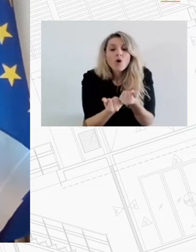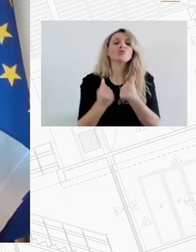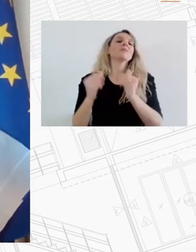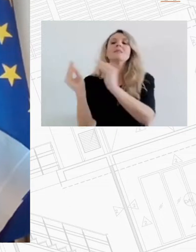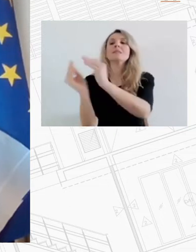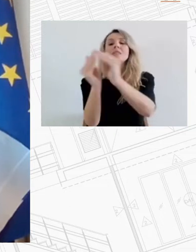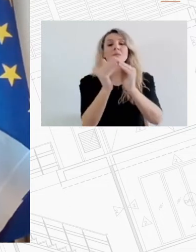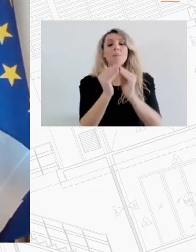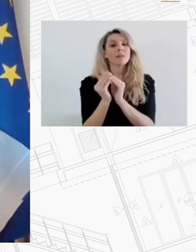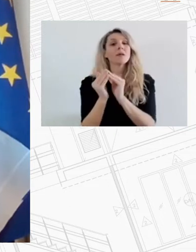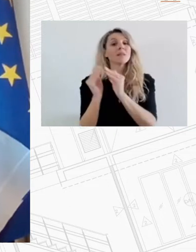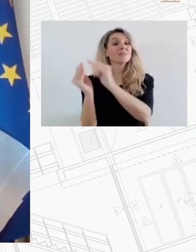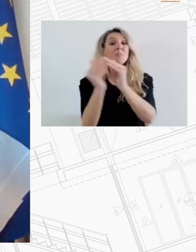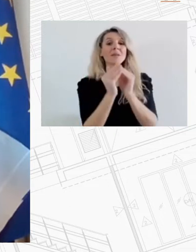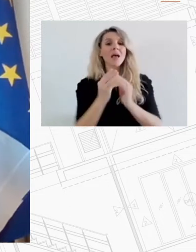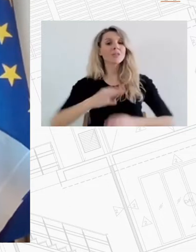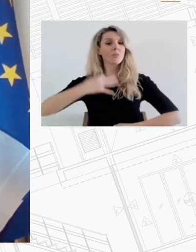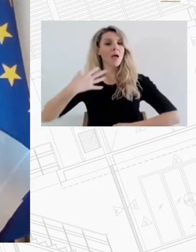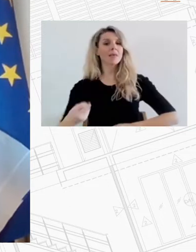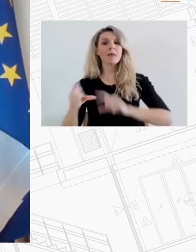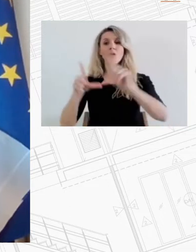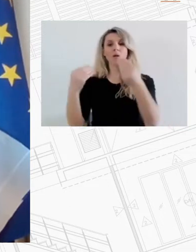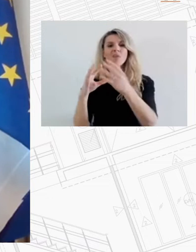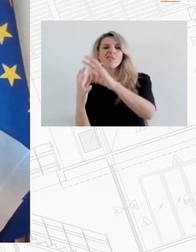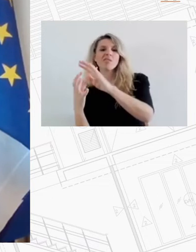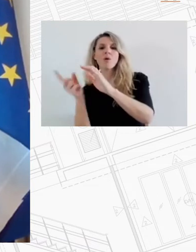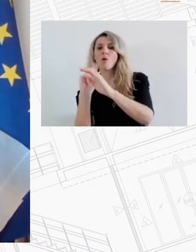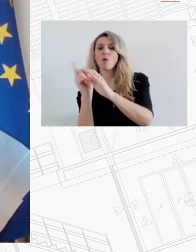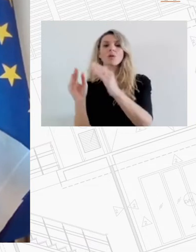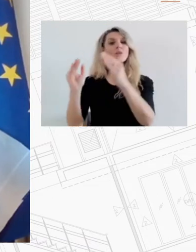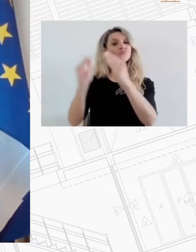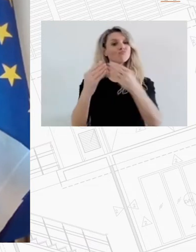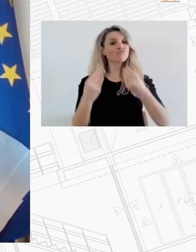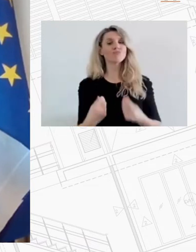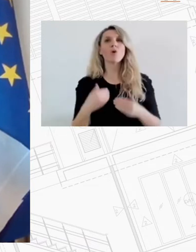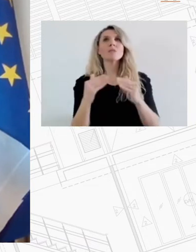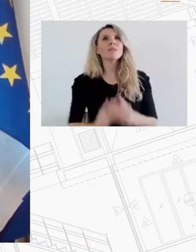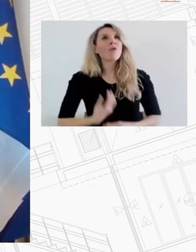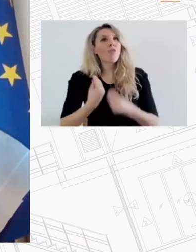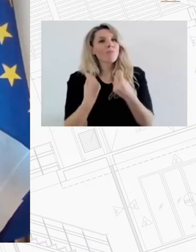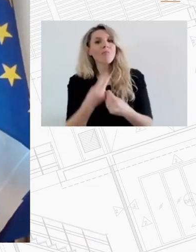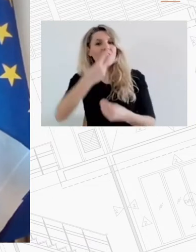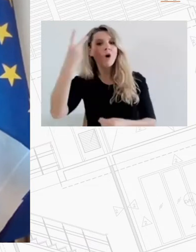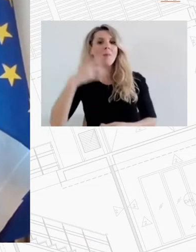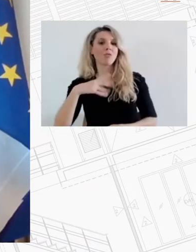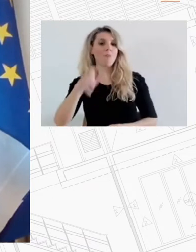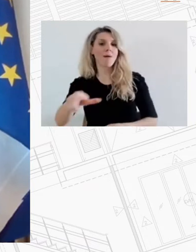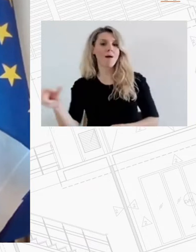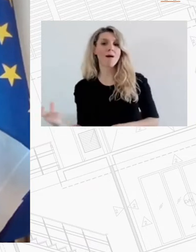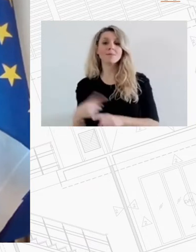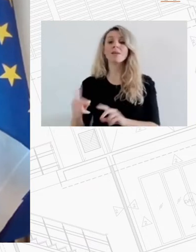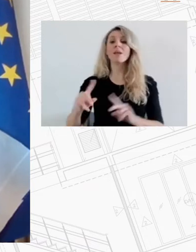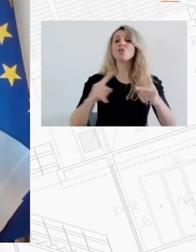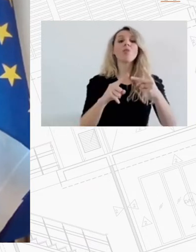στέγασης αποτελεί βασική ανάγκη και βασικό κοινωνικό δικαίωμα για όλους τους ανθρώπους και δεύτερον αποτελεί ταυτόχρονα και βασικό